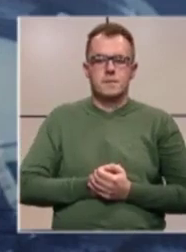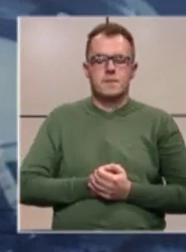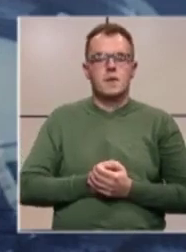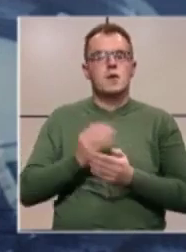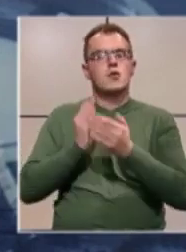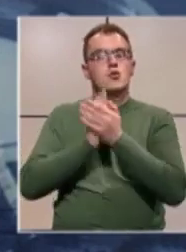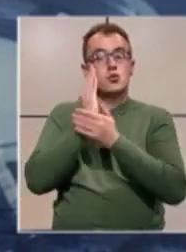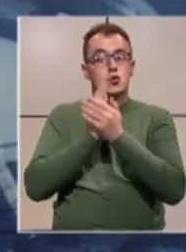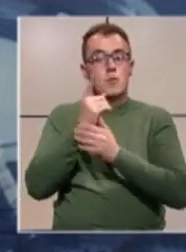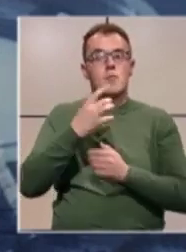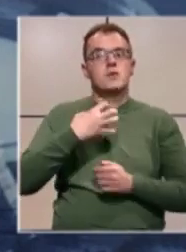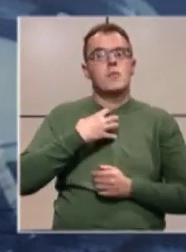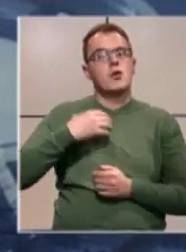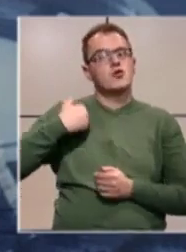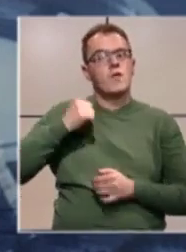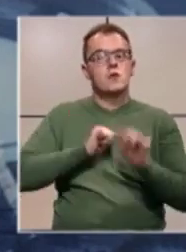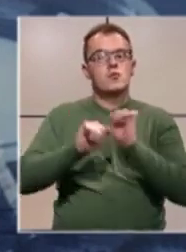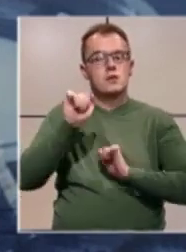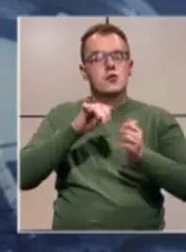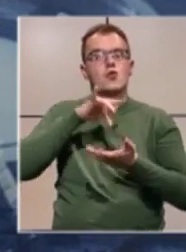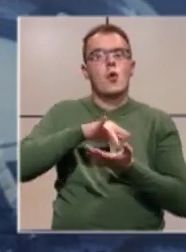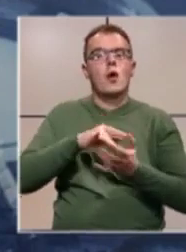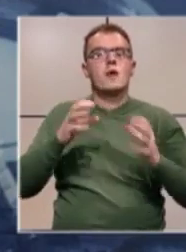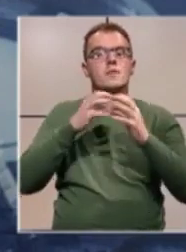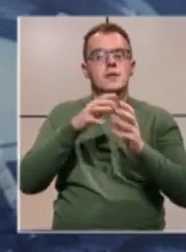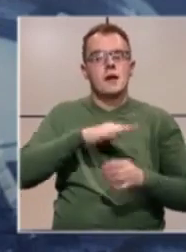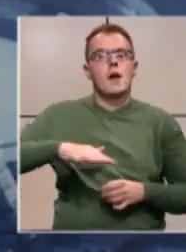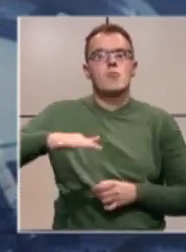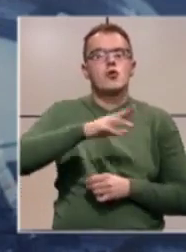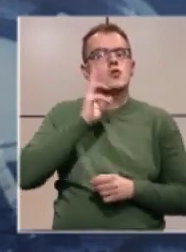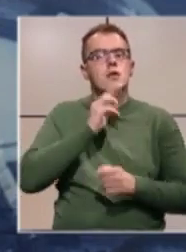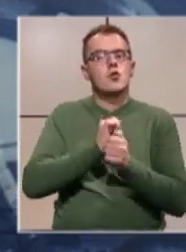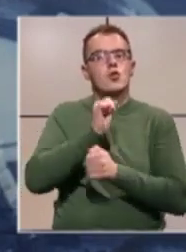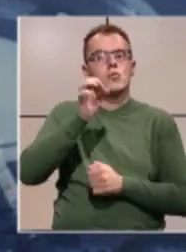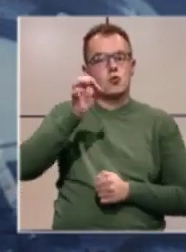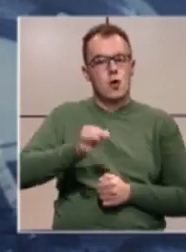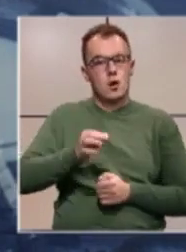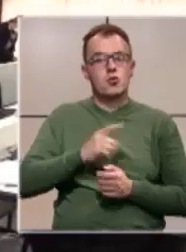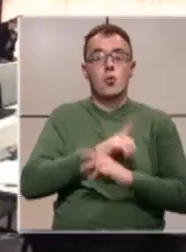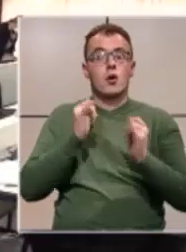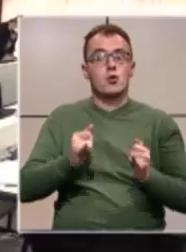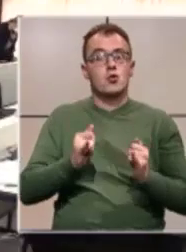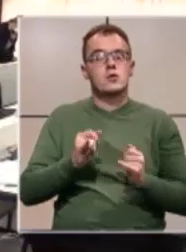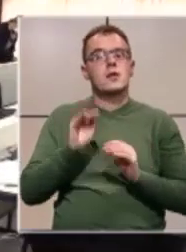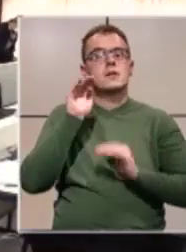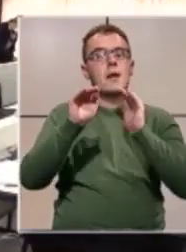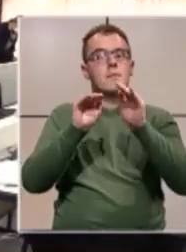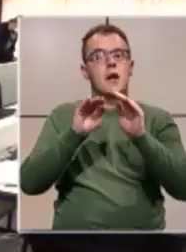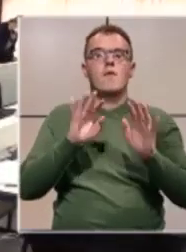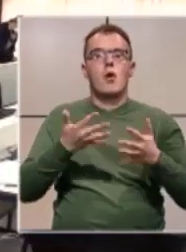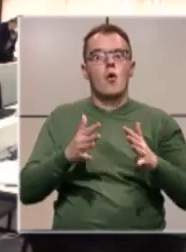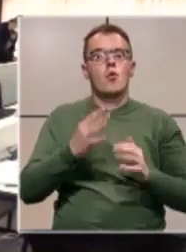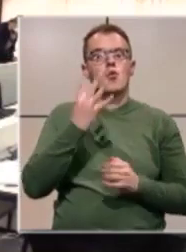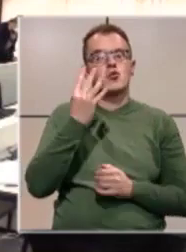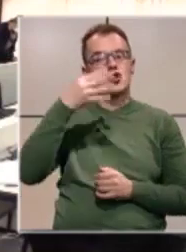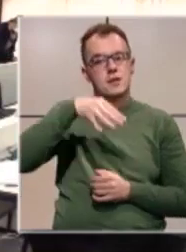Službama za boračko-invalidsku zaštitu u lokalnim zajednicama na području Zeničko-Dobojskog kantona do sada se prijavilo oko